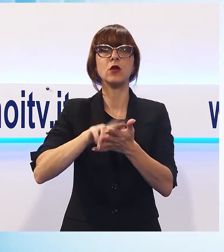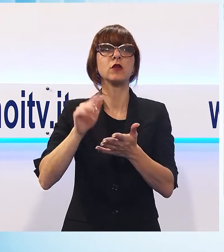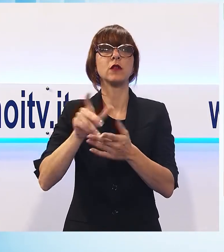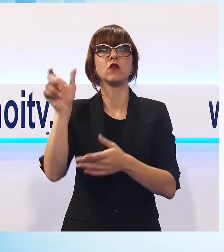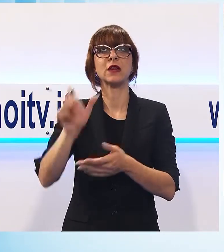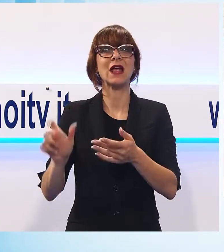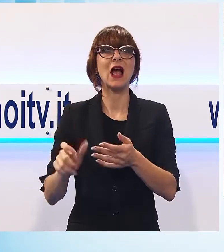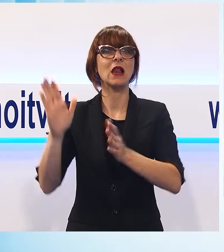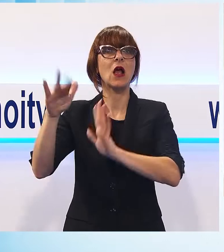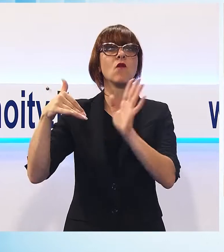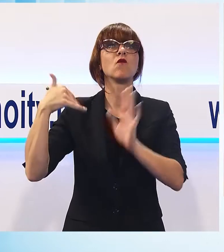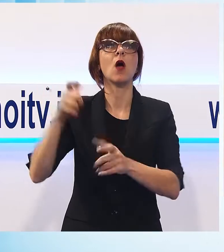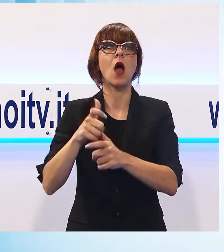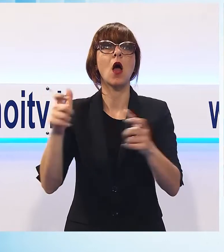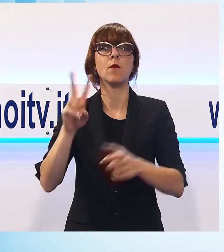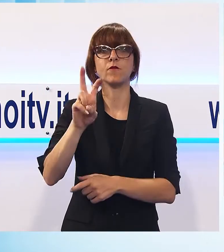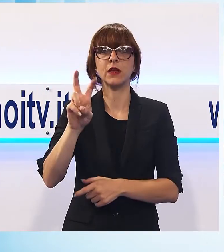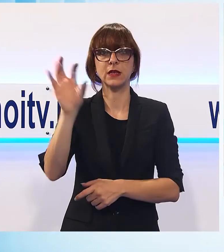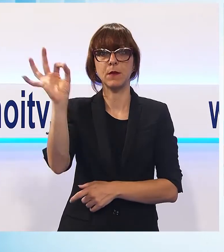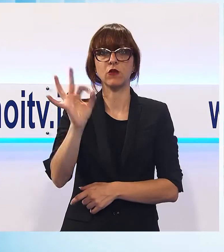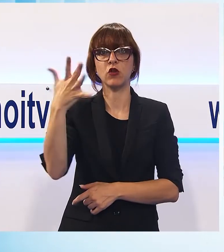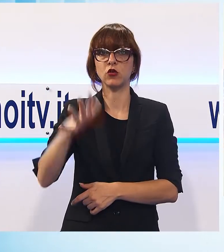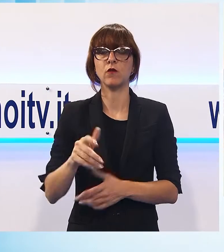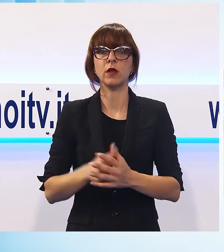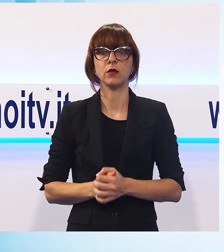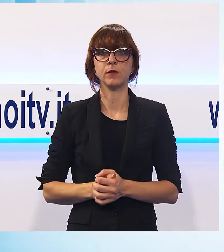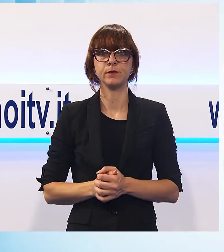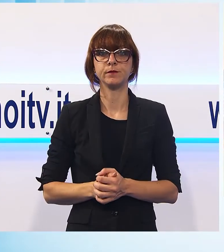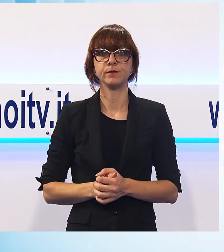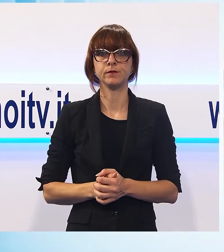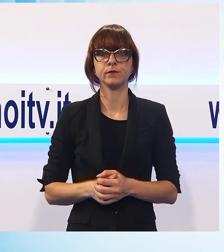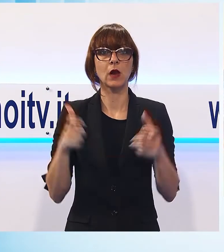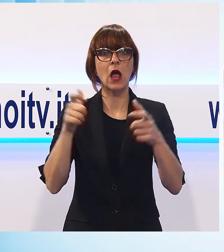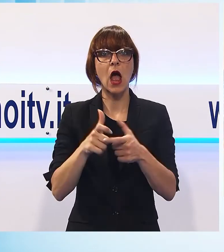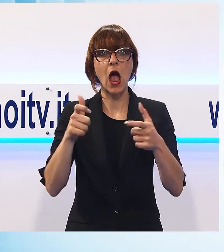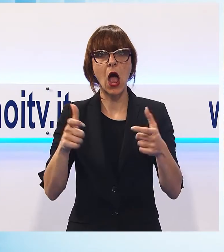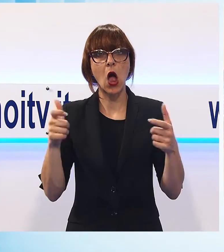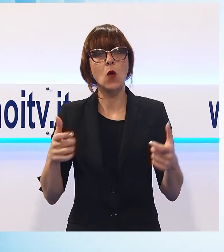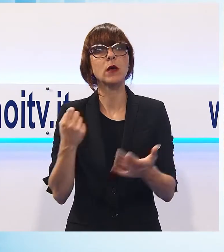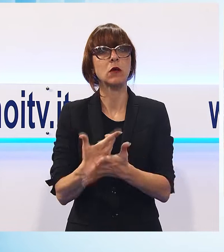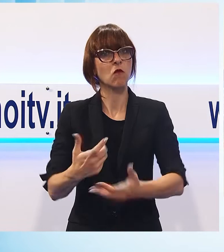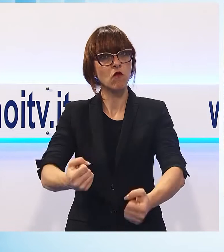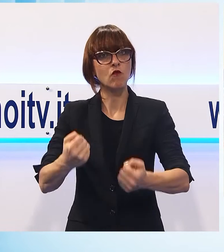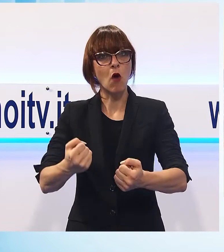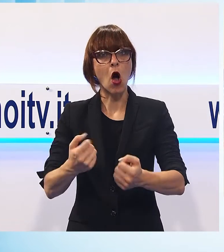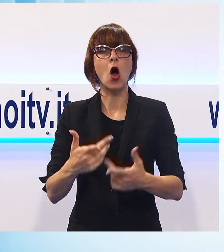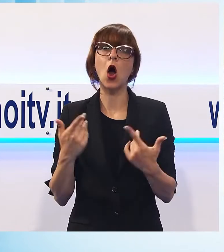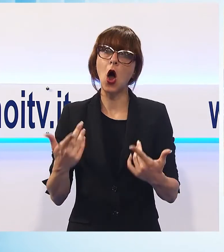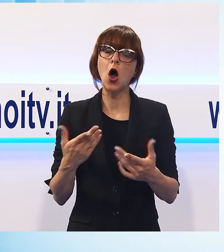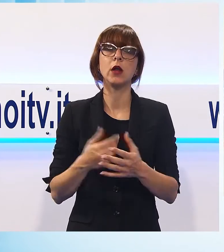'Italia sono cresciute del 20%. Si parla di incrementi a tre cifre in alcuni periodi,